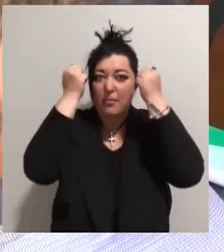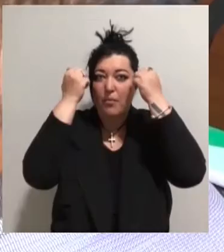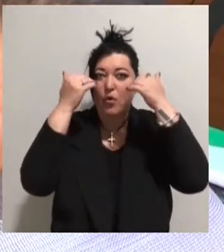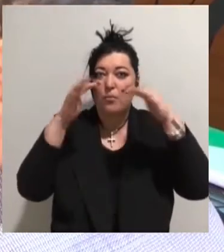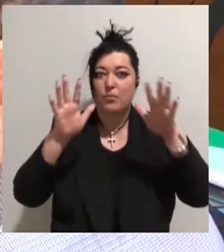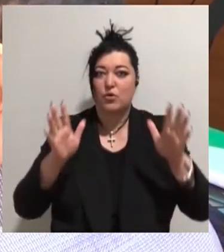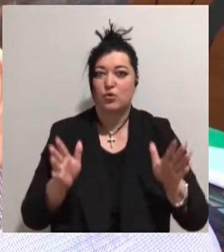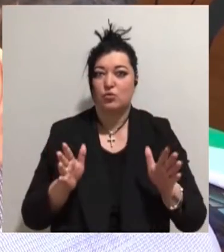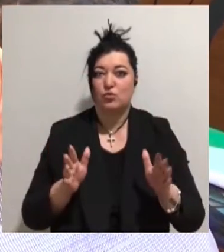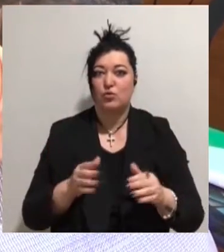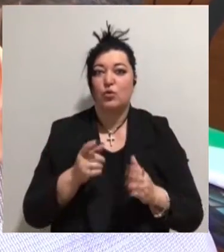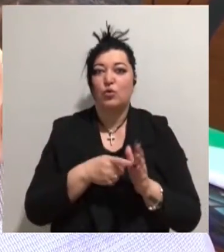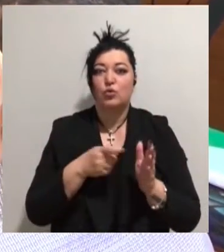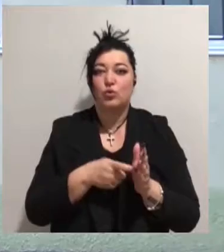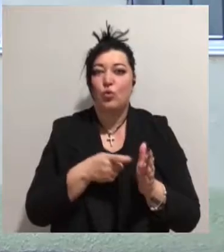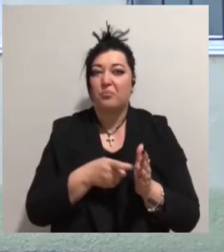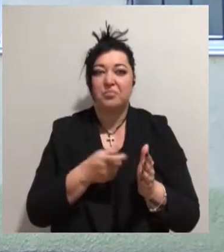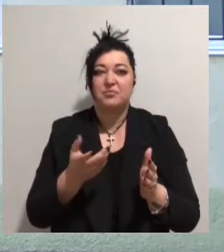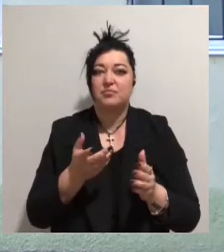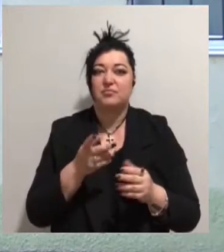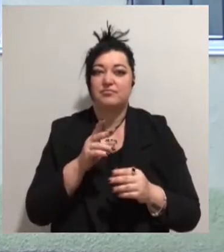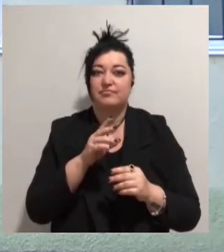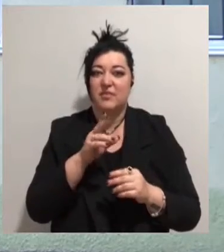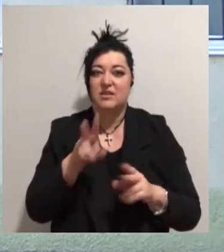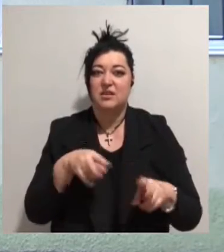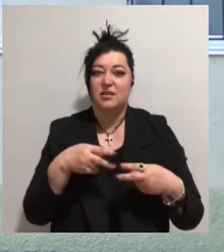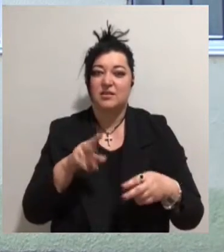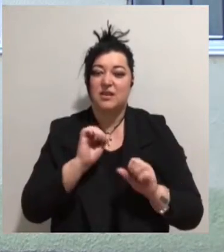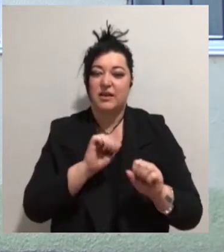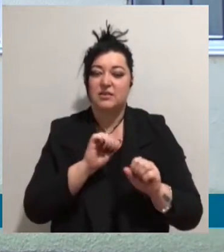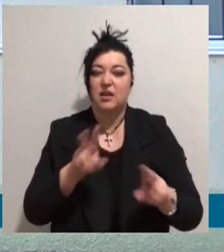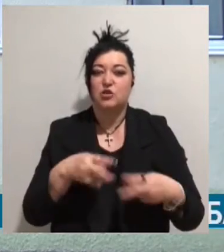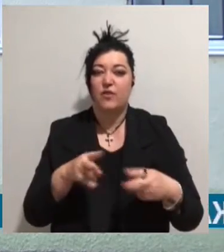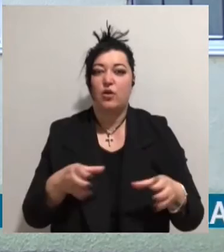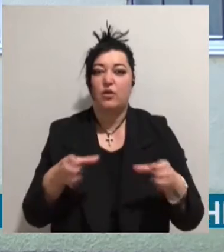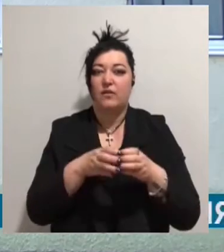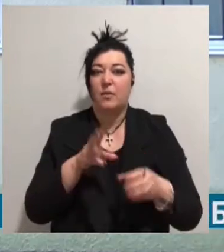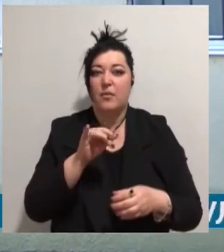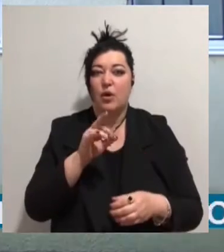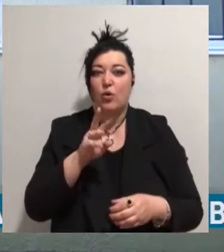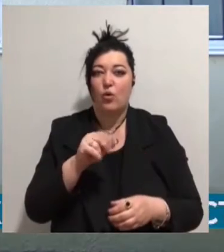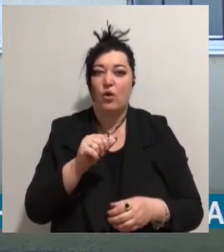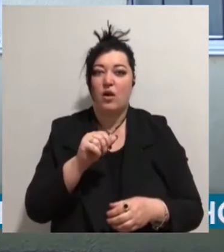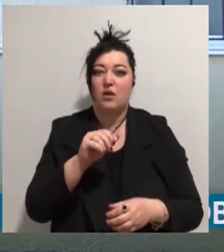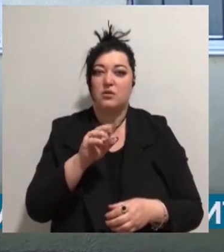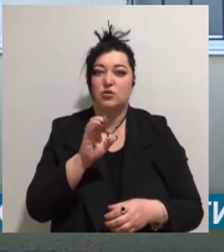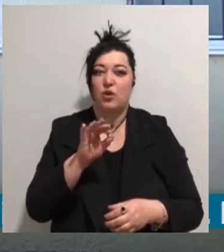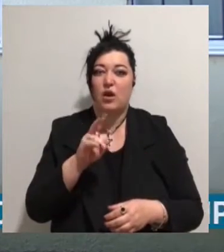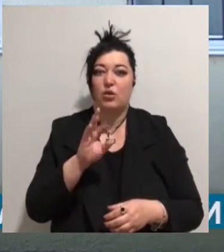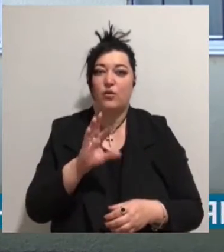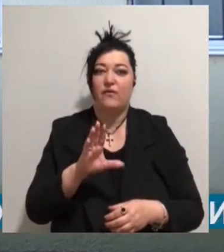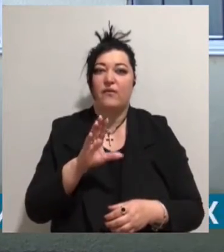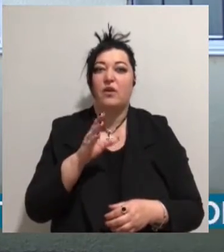Анастасій Поздняк ініціював захисник танцювального колективу «Адель» Микола Стоянов. Желание было установить, при каких